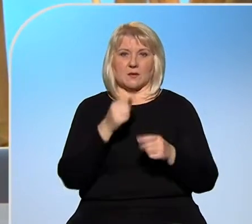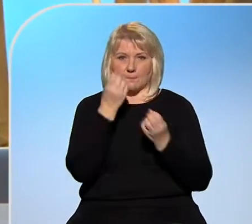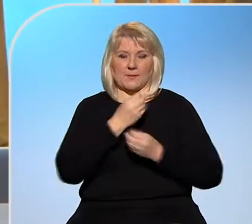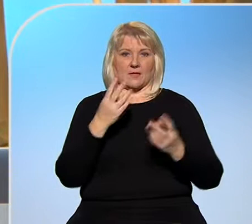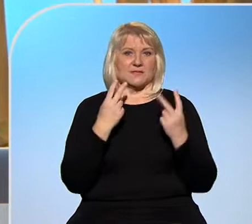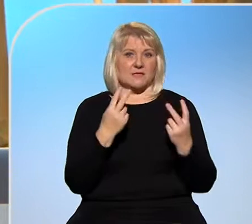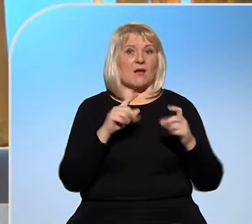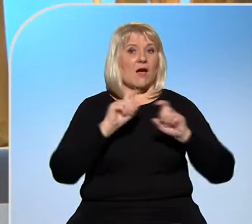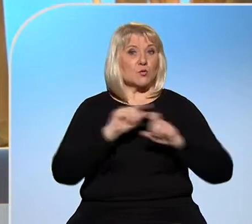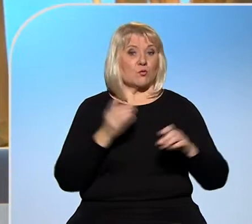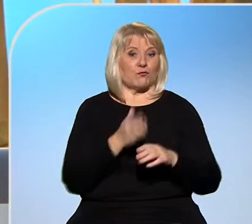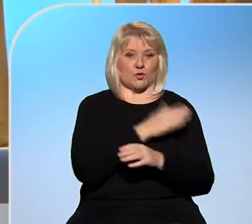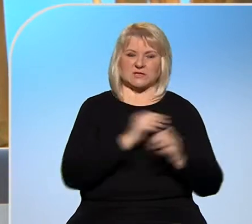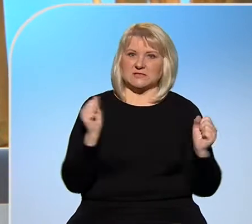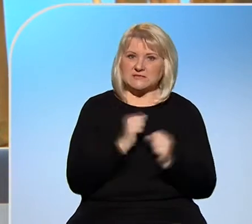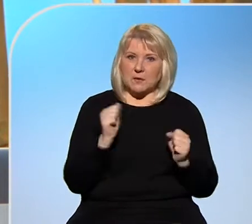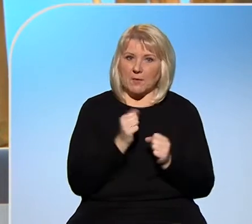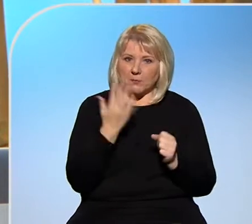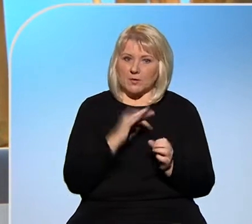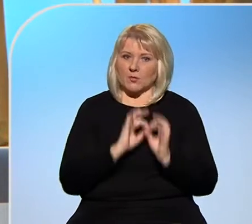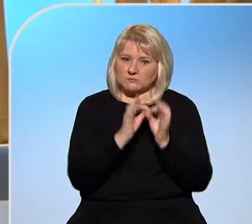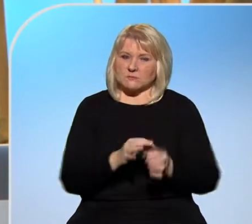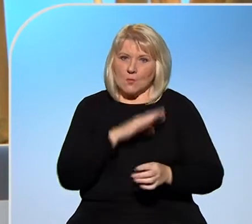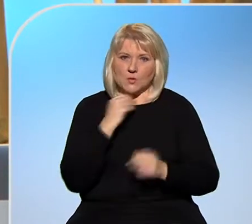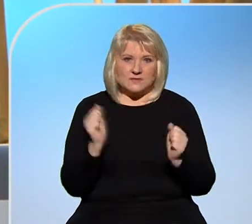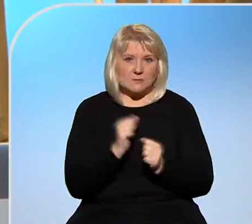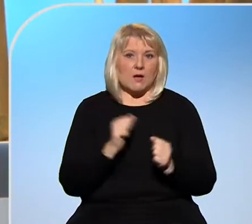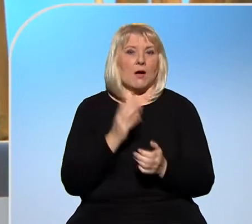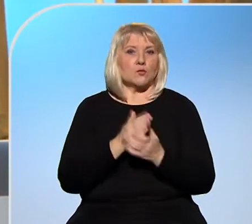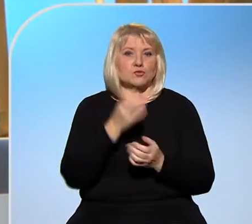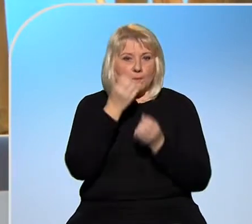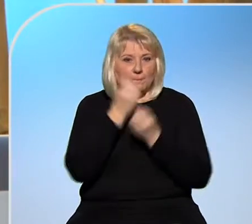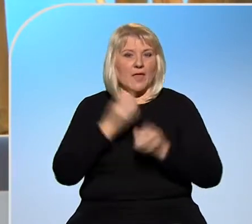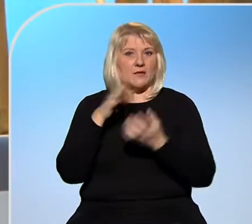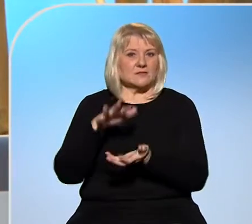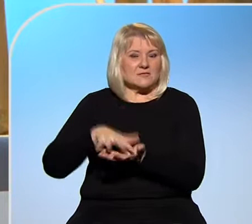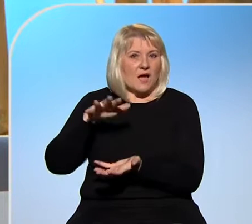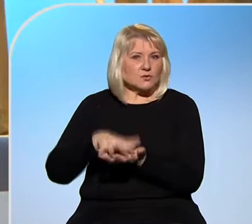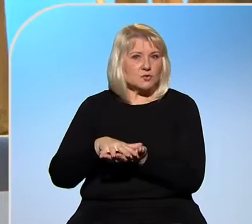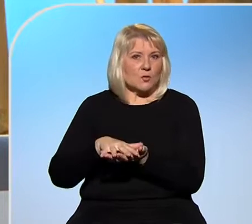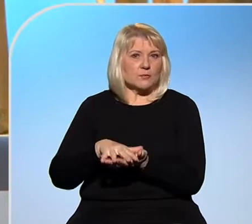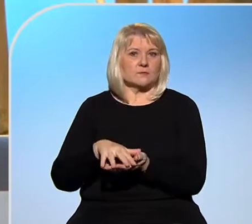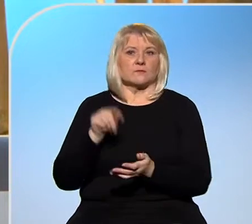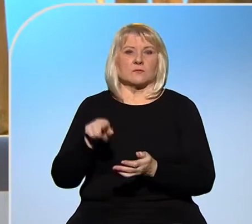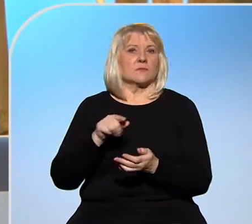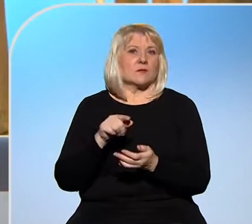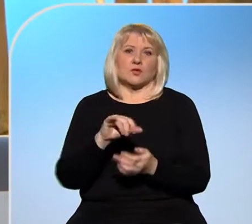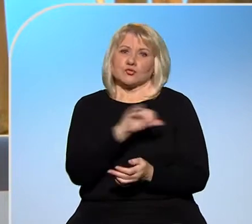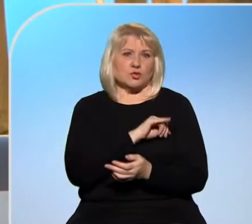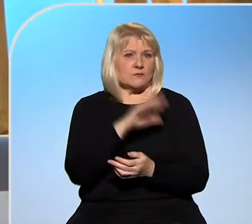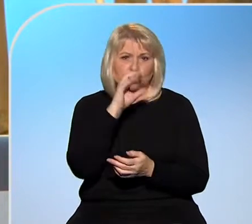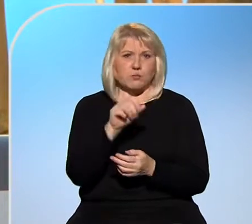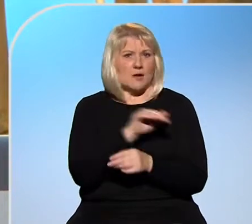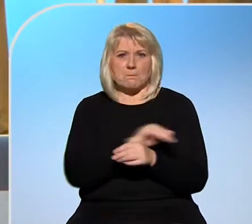podstatě po velmi tuhé zimě, kdy v podstatě zásobníky plynu běžně bývají naplněny již v dobnu na